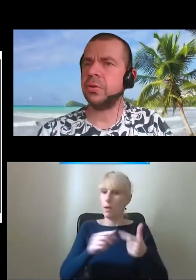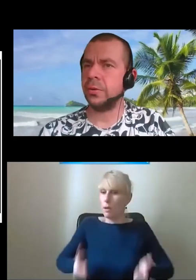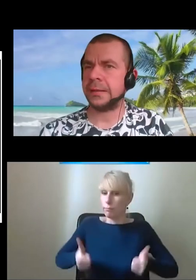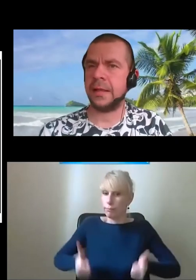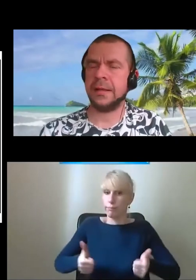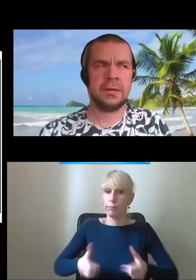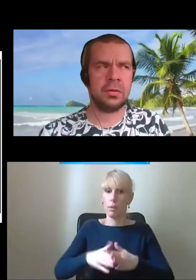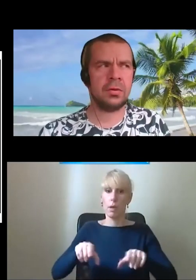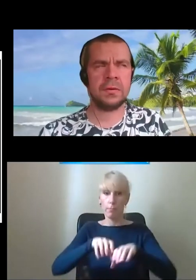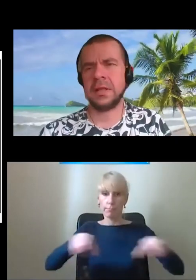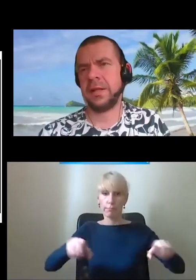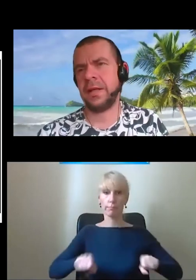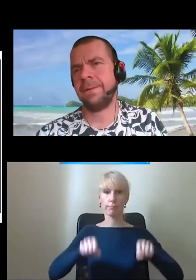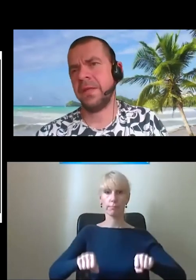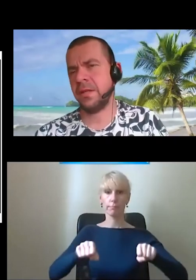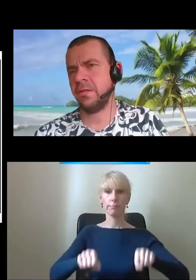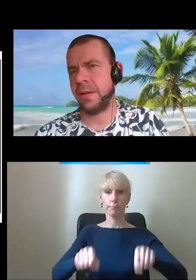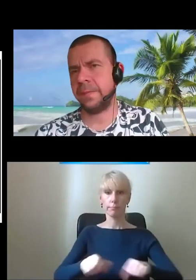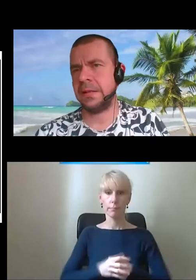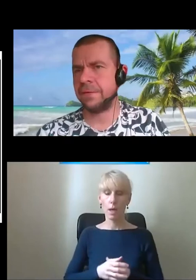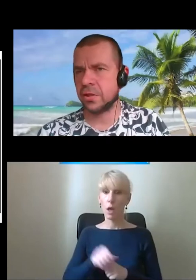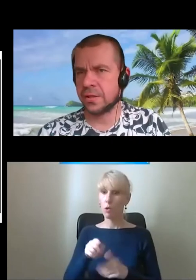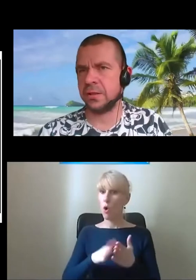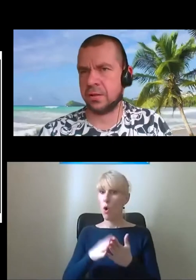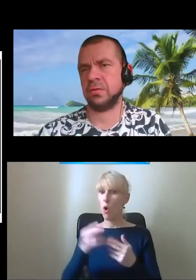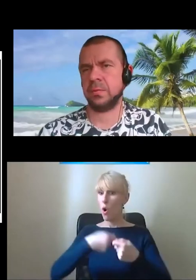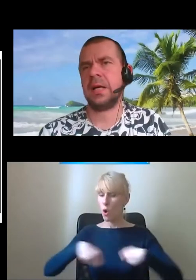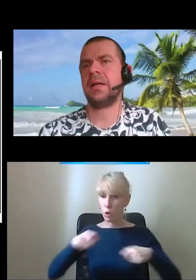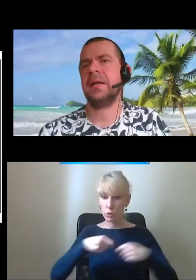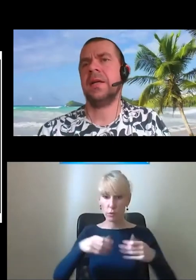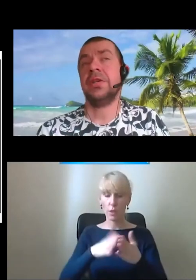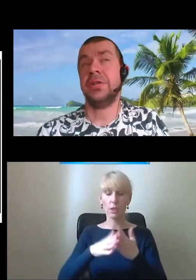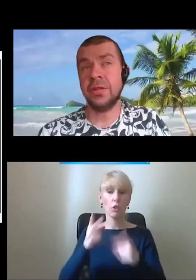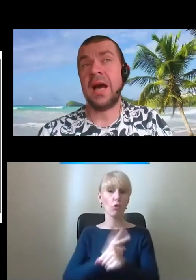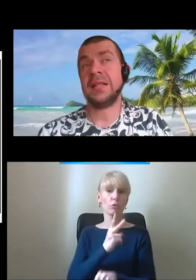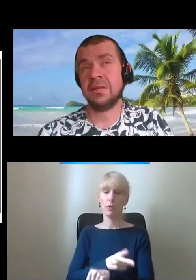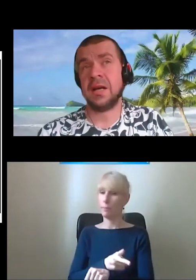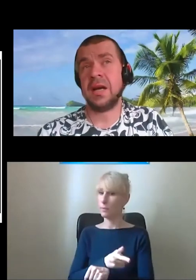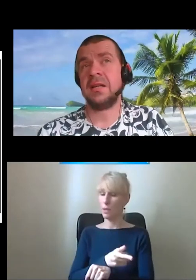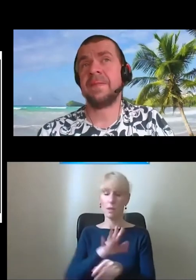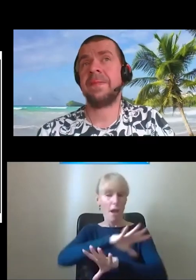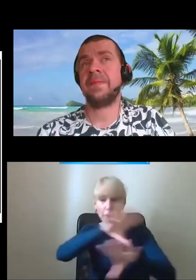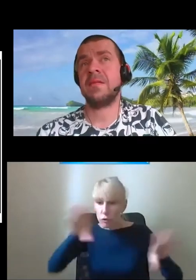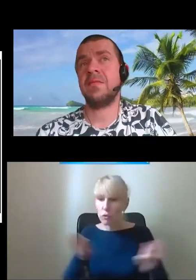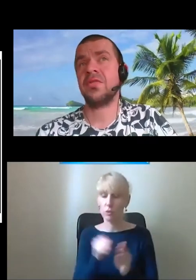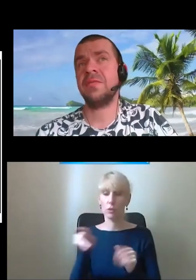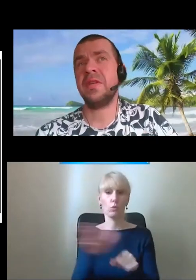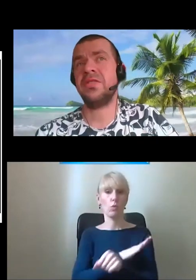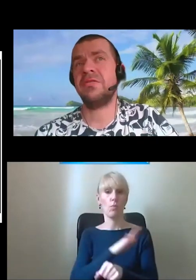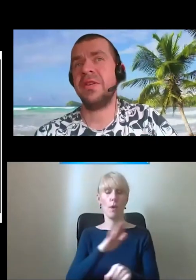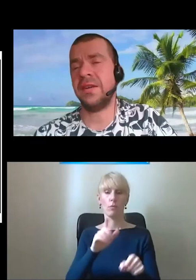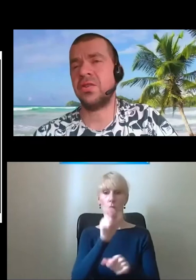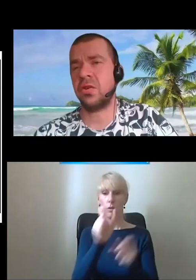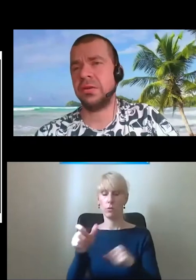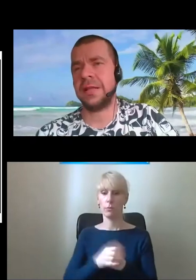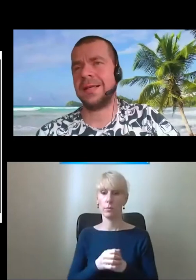o balkoniku i tak dalej. To rozwiązanie jest dostępne dla wszystkich tych osób, tak? I a co... A może mieć